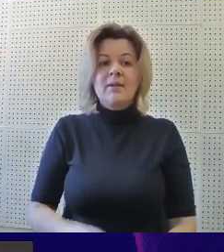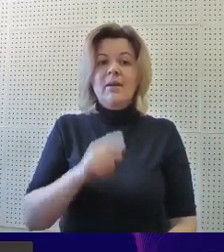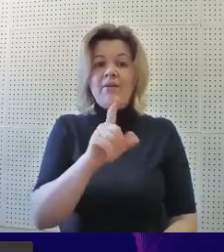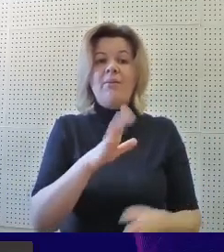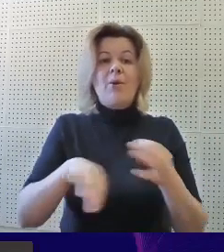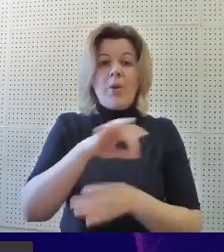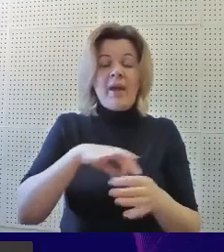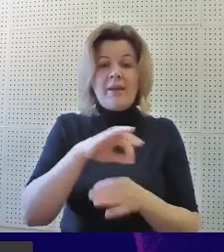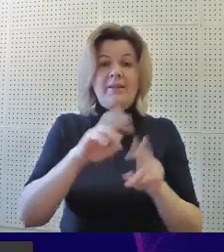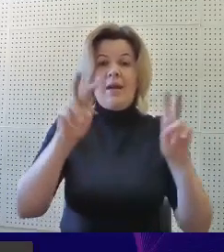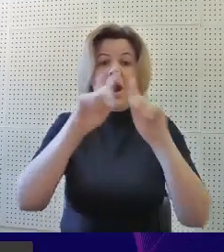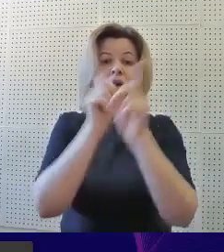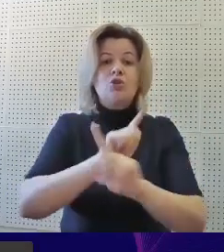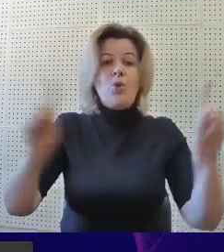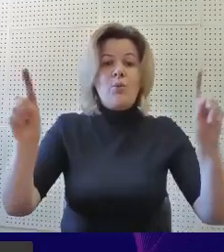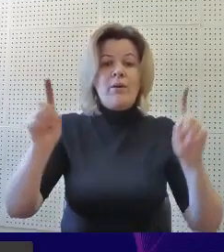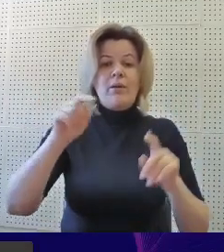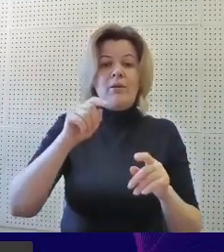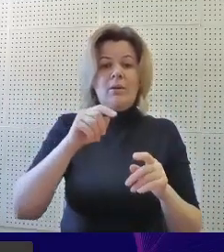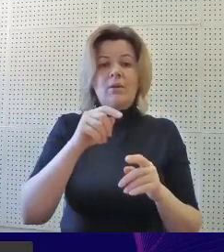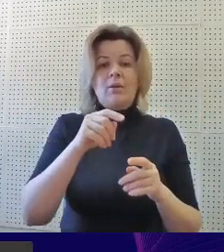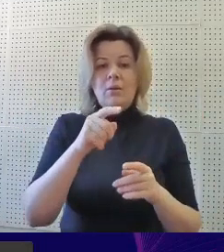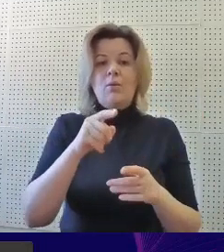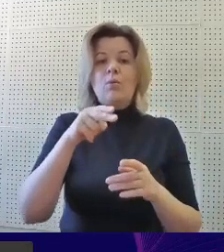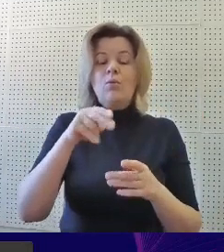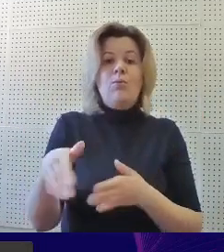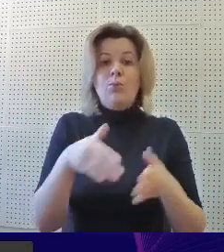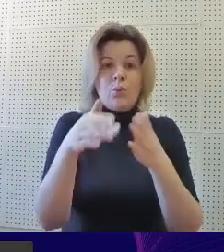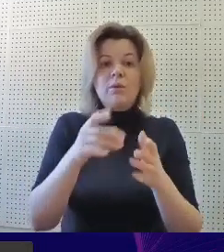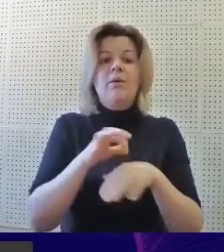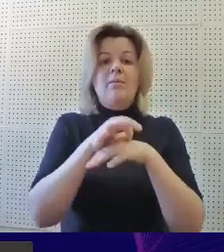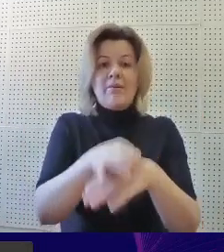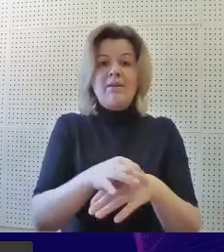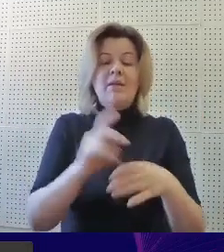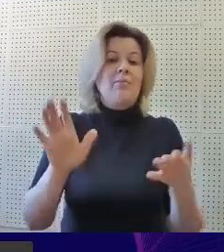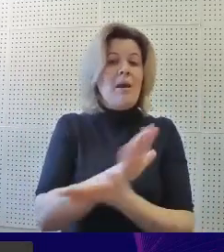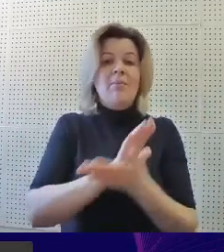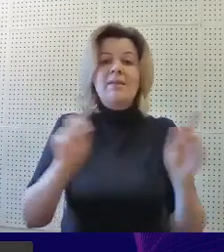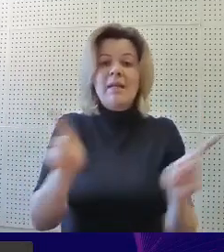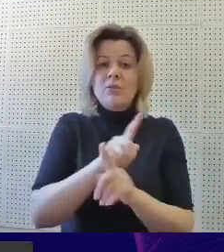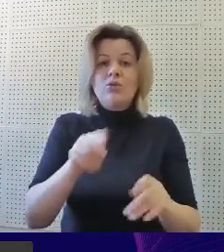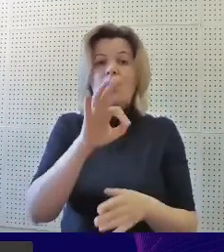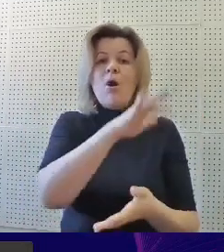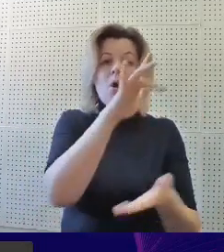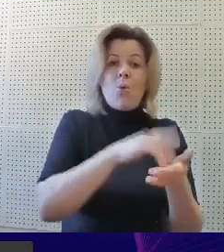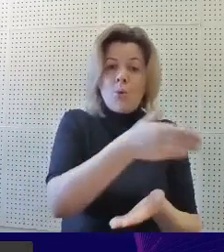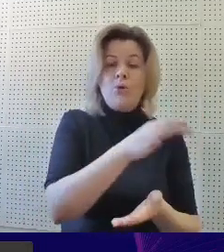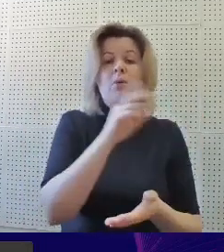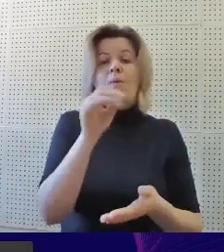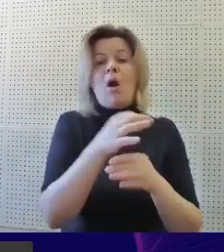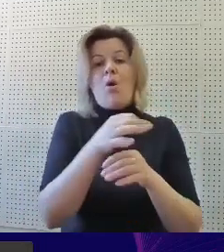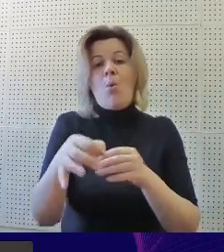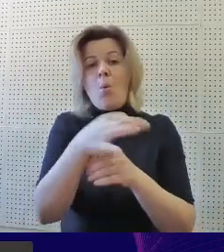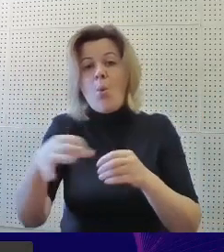В рамках проекта «Особый тур» проводились бесплатные экскурсии по городу и области для детей